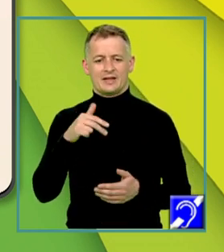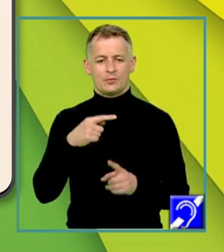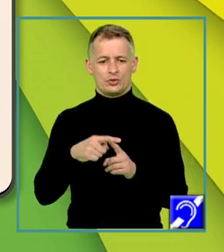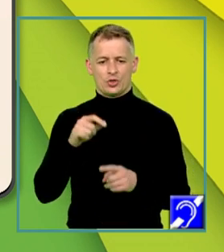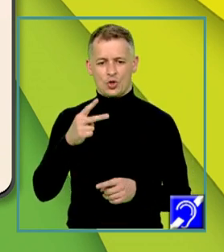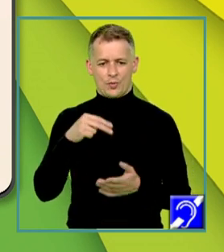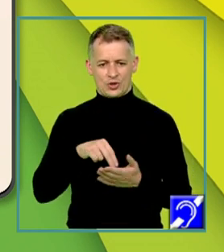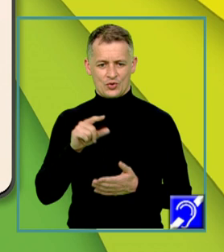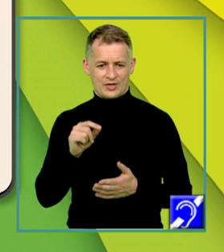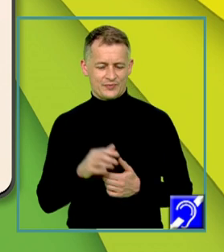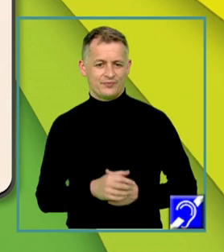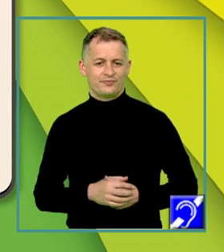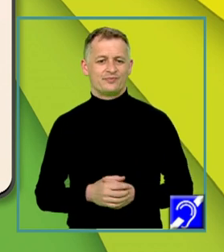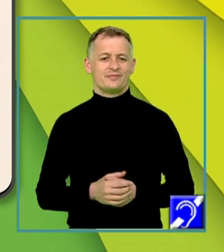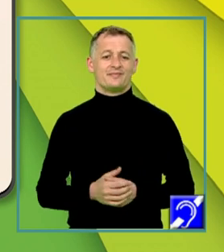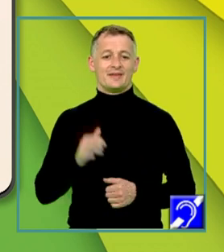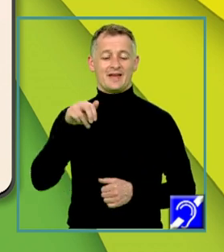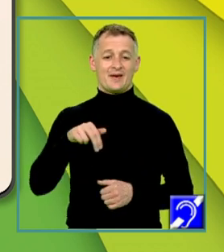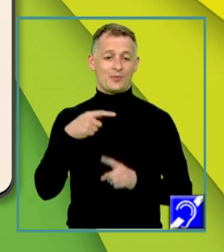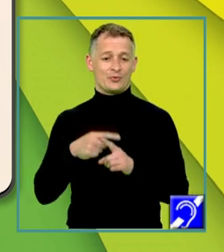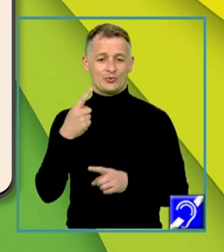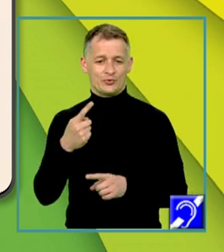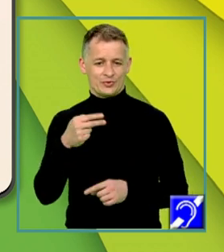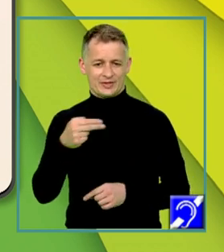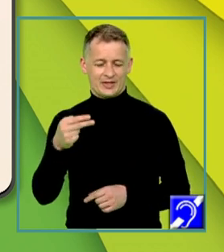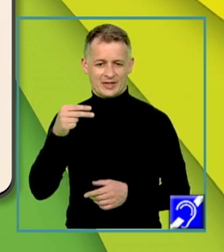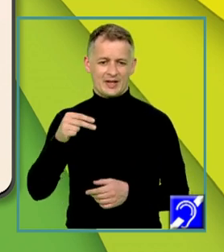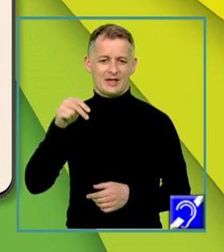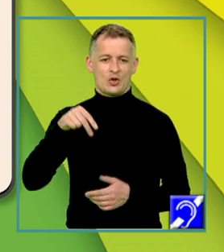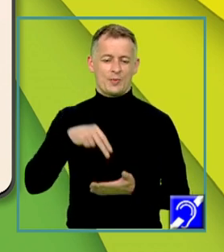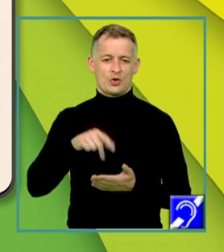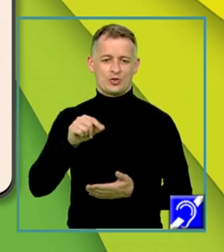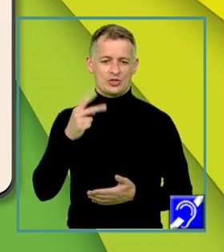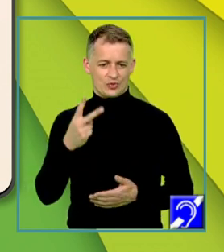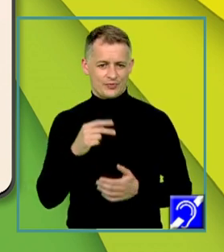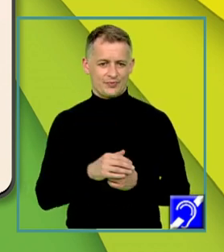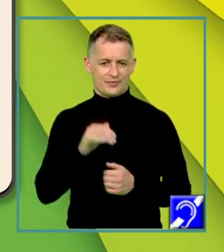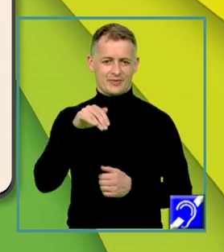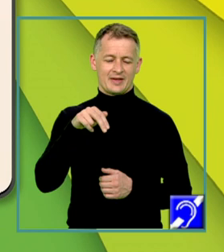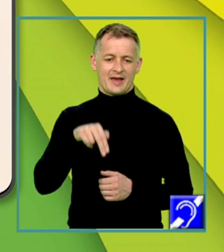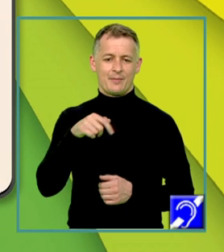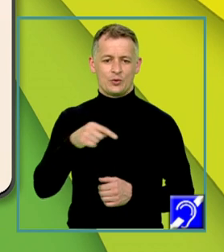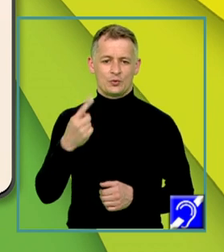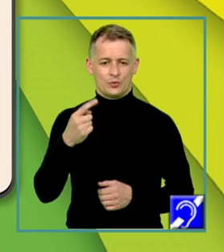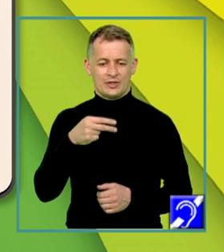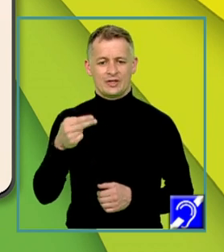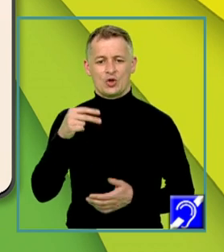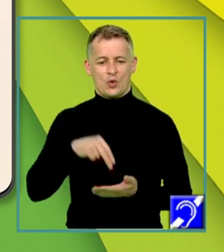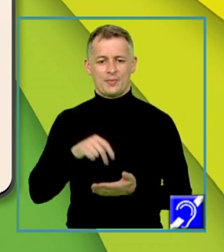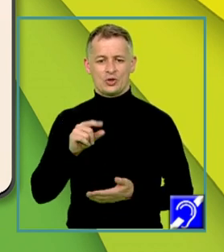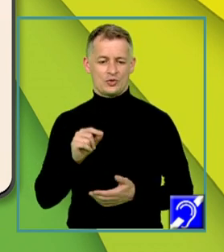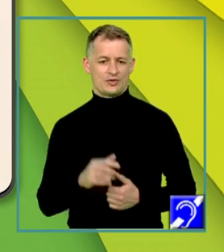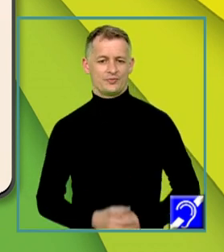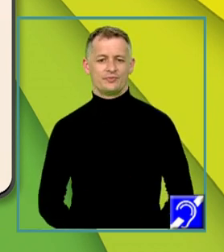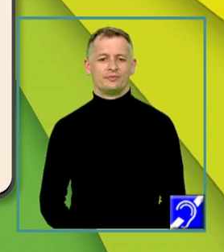adică Ien plus 1 egal cu 2022 și Ien minus 1 egal cu 2020.